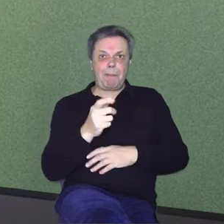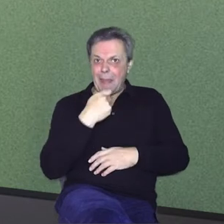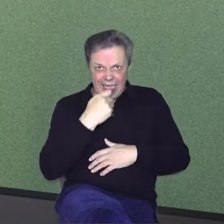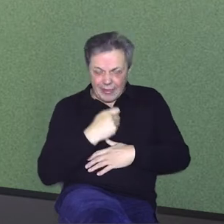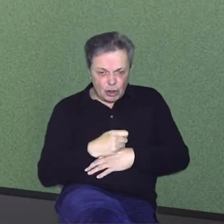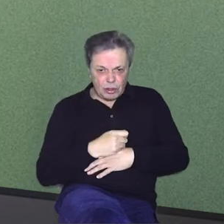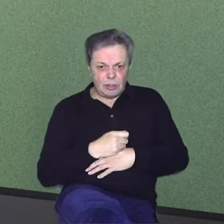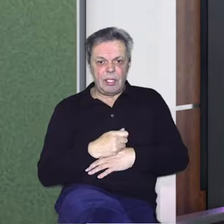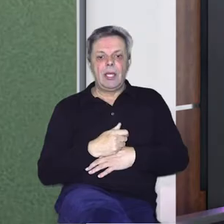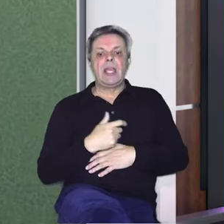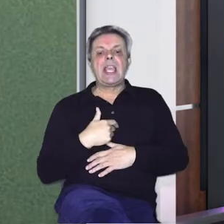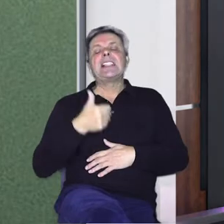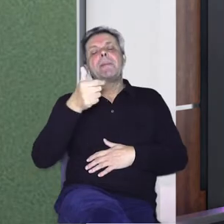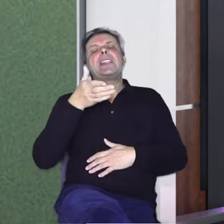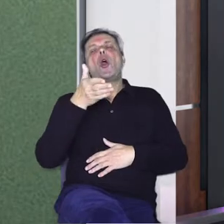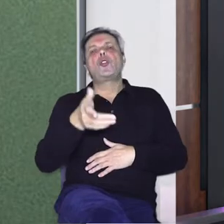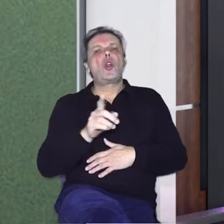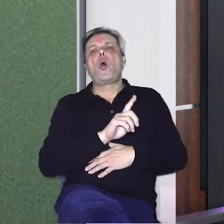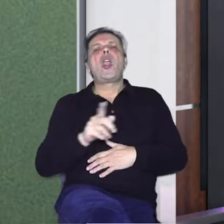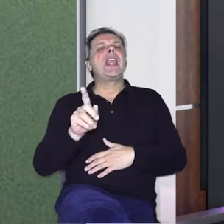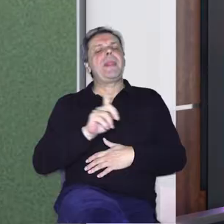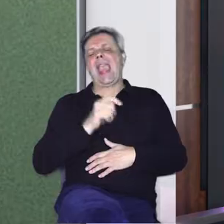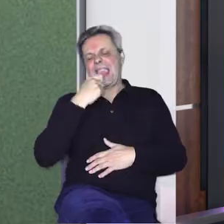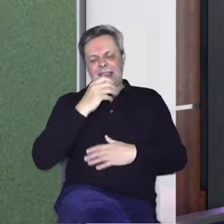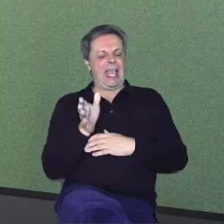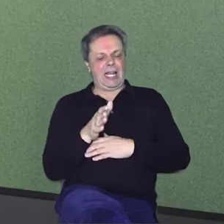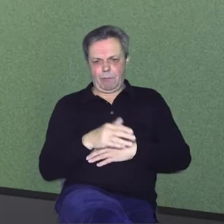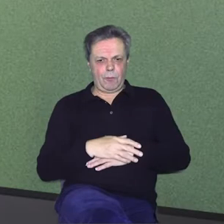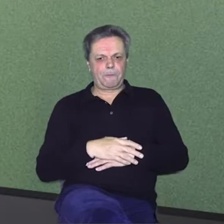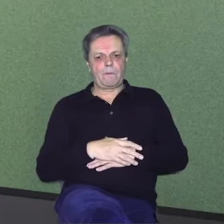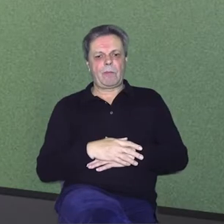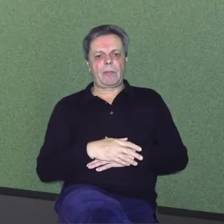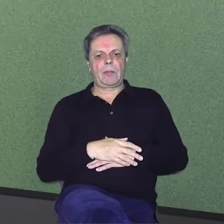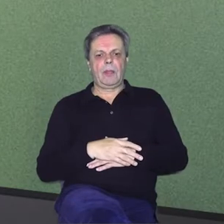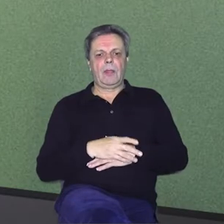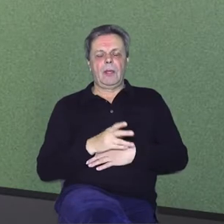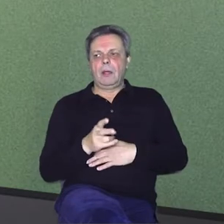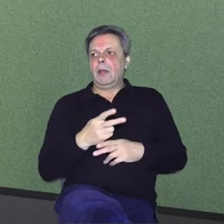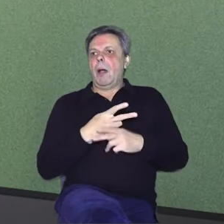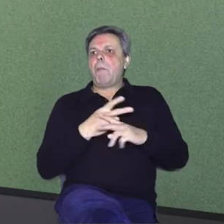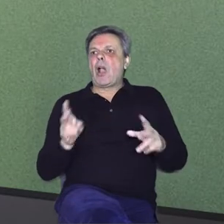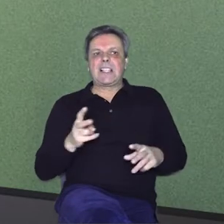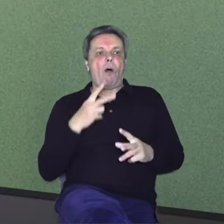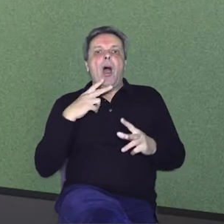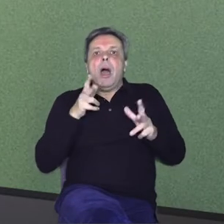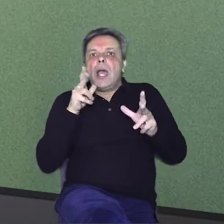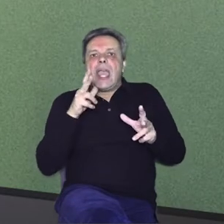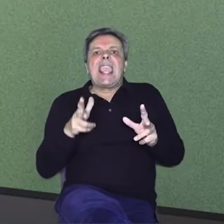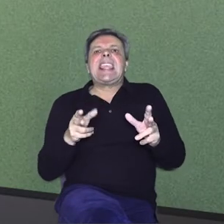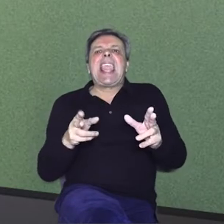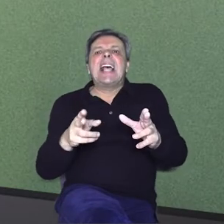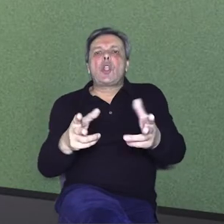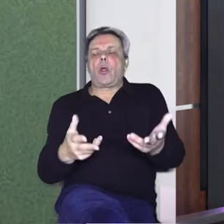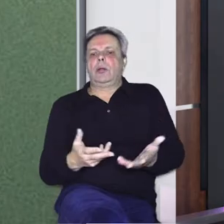jedeš ili ipak? Ja sam jedan od onih koji ne jede ni ribu. Znači i ono bogatstvo jastoga, svega što je na